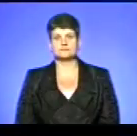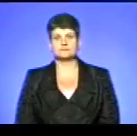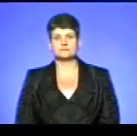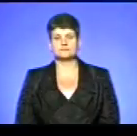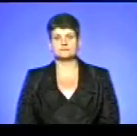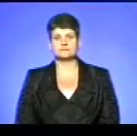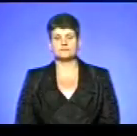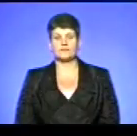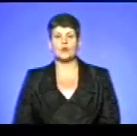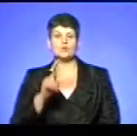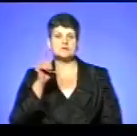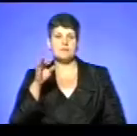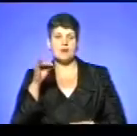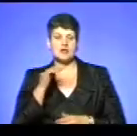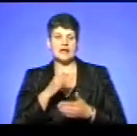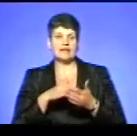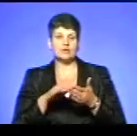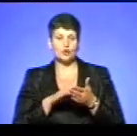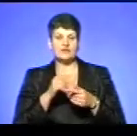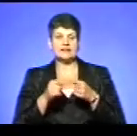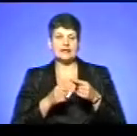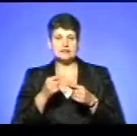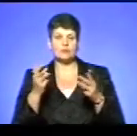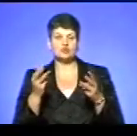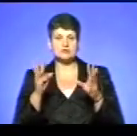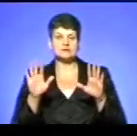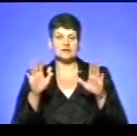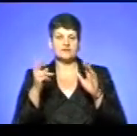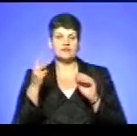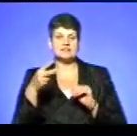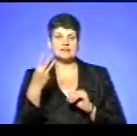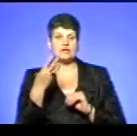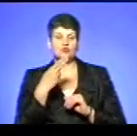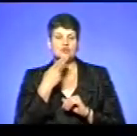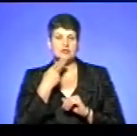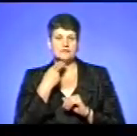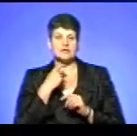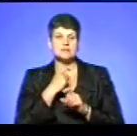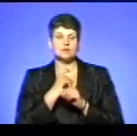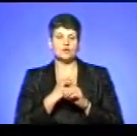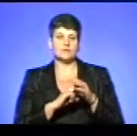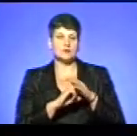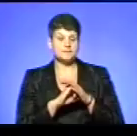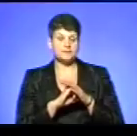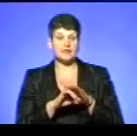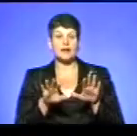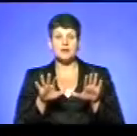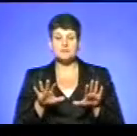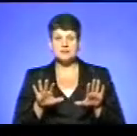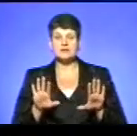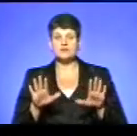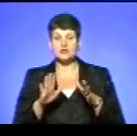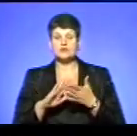У Збаражі ліквідовують наслідки пожежі, яка трапилася 23 червня на спортовій базі. На місці незвичайної